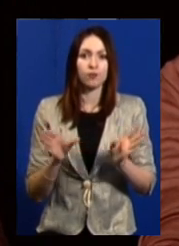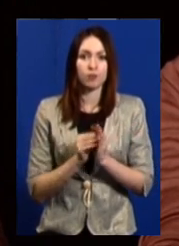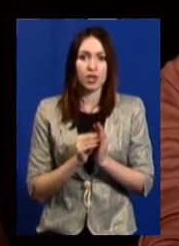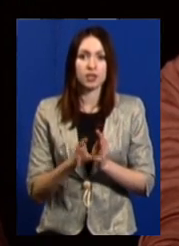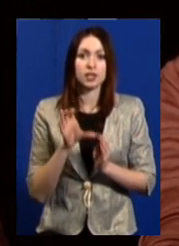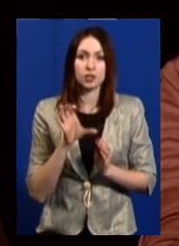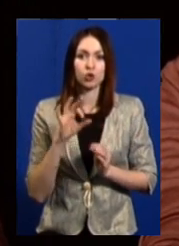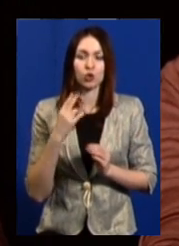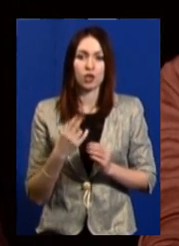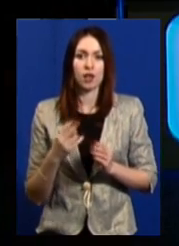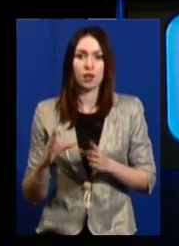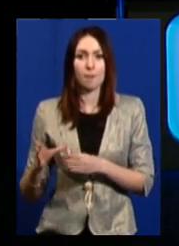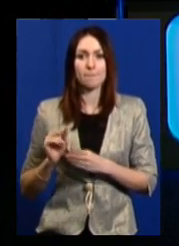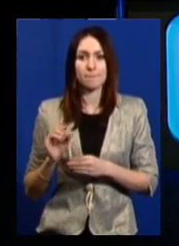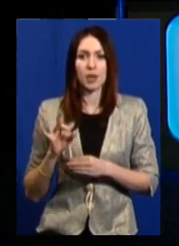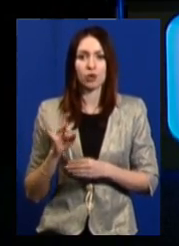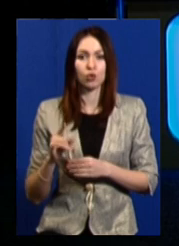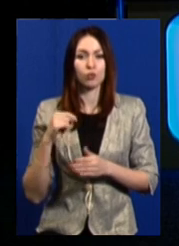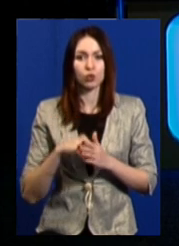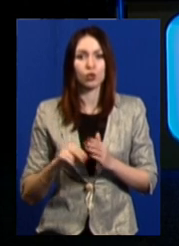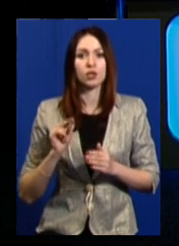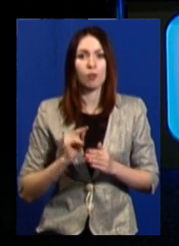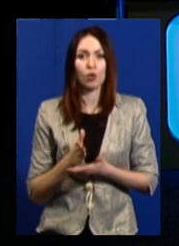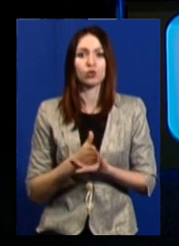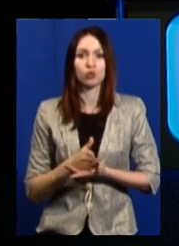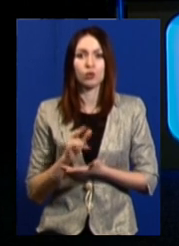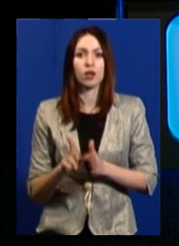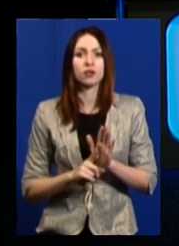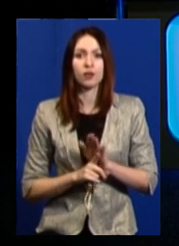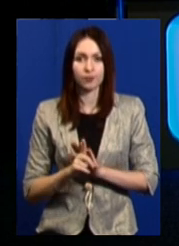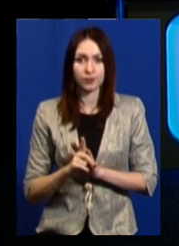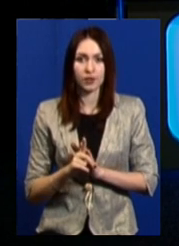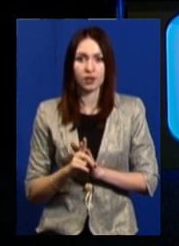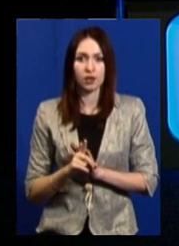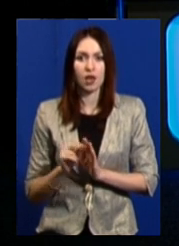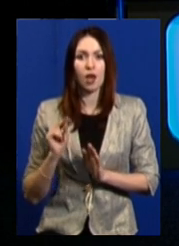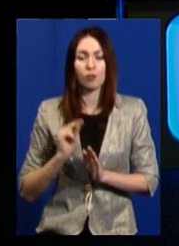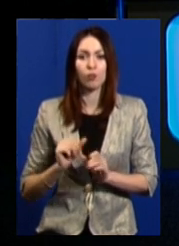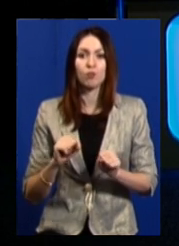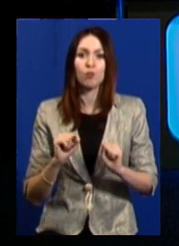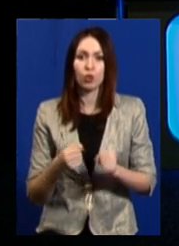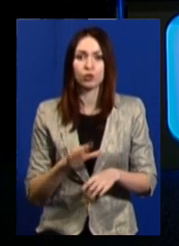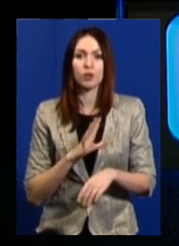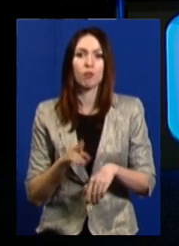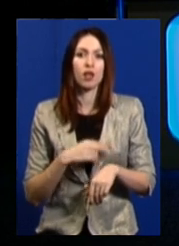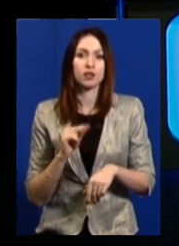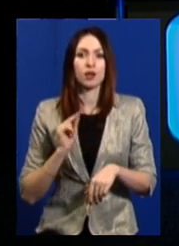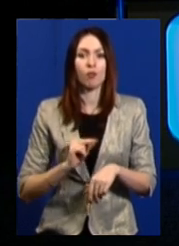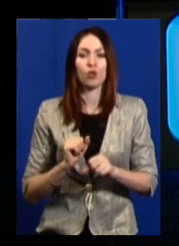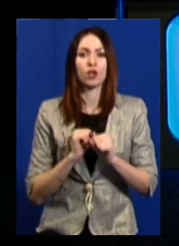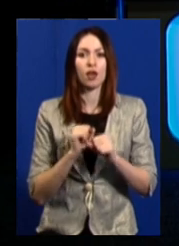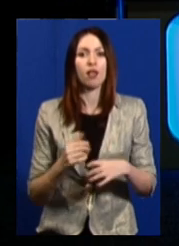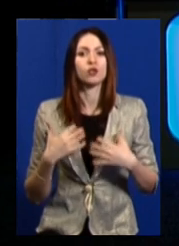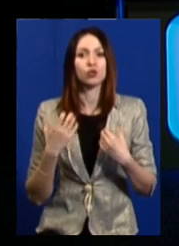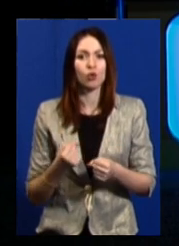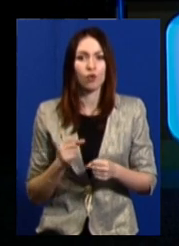соціальними партнерами, тобто працівник служби, як зазначила Світалена Віталійовна, працівник, може, поліції, працівник охорони здоров'я,